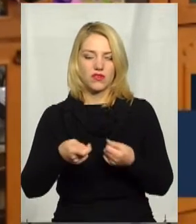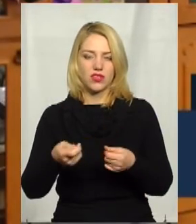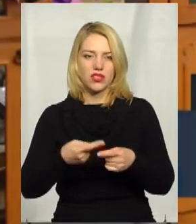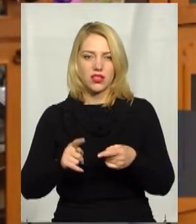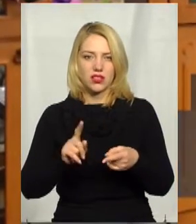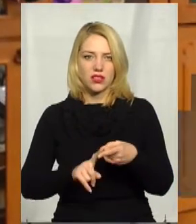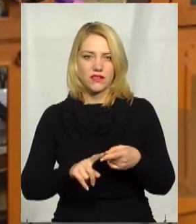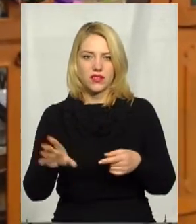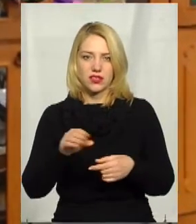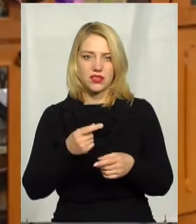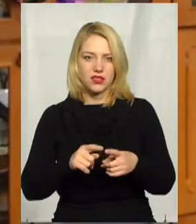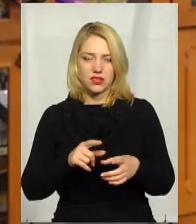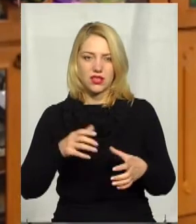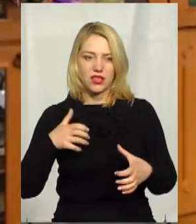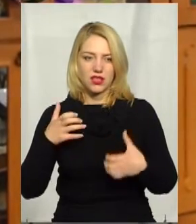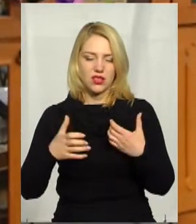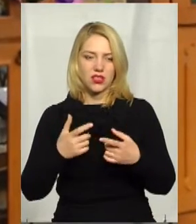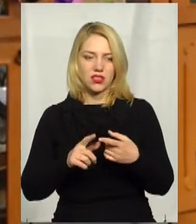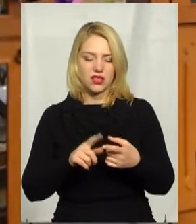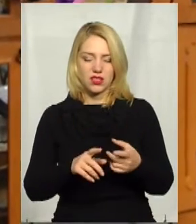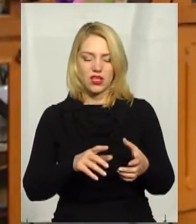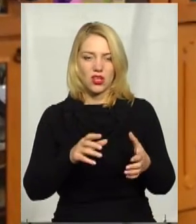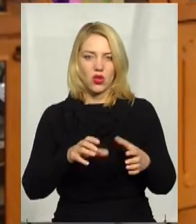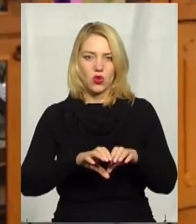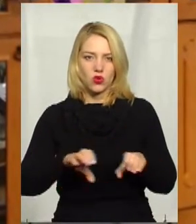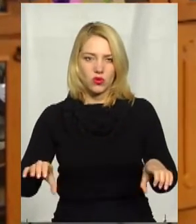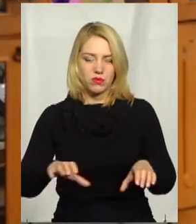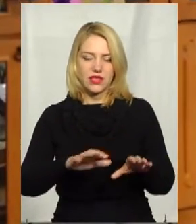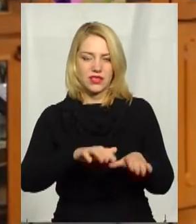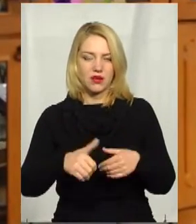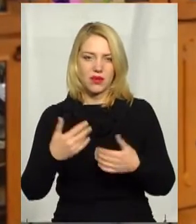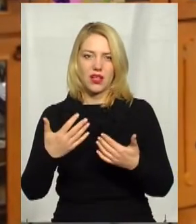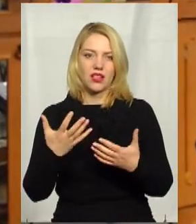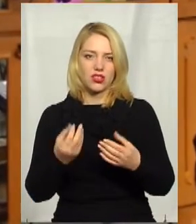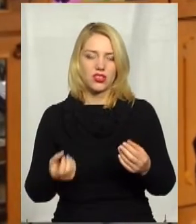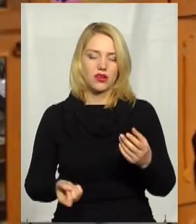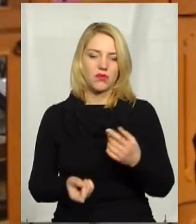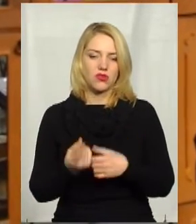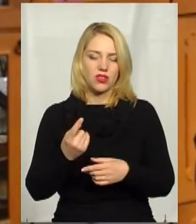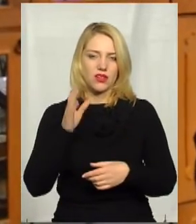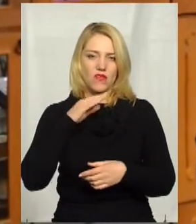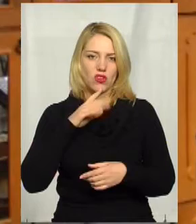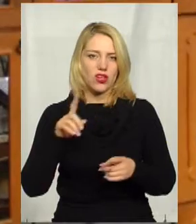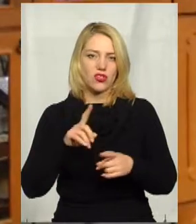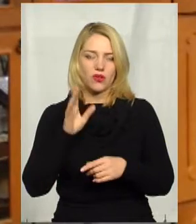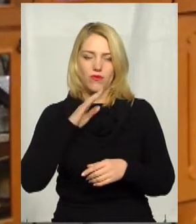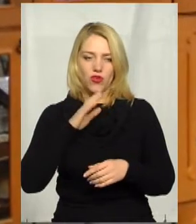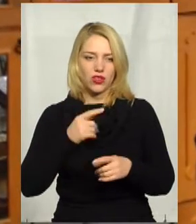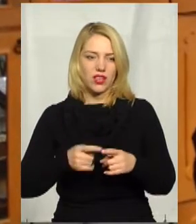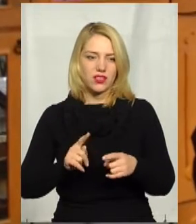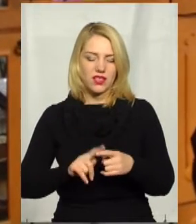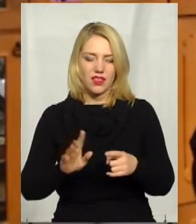негаразди, з цієї труби забрали, але ще вийшла вода, і щоб вода не вийшла, він цю воду